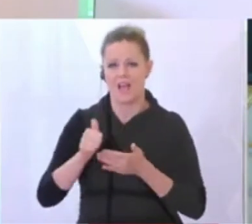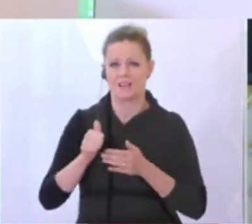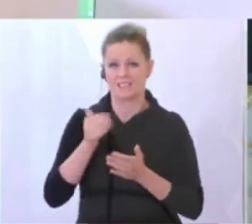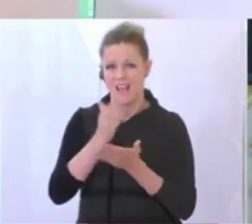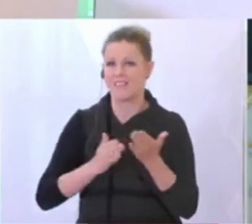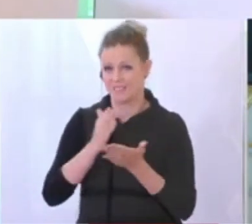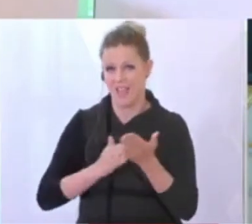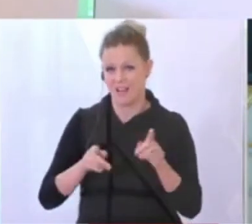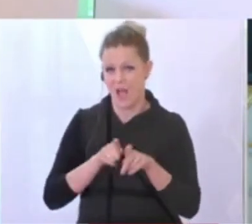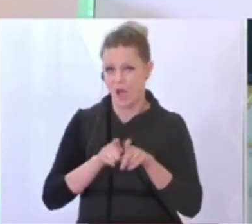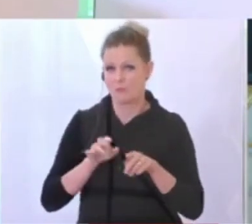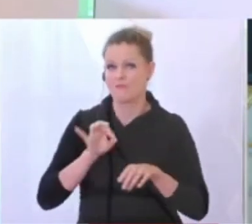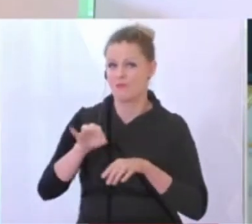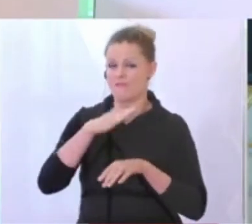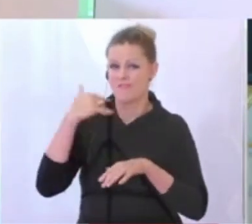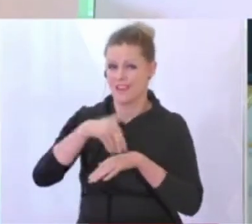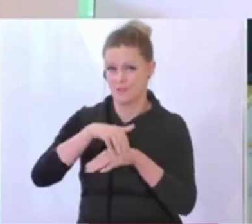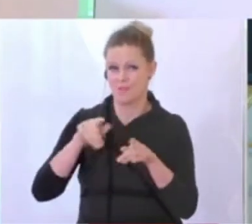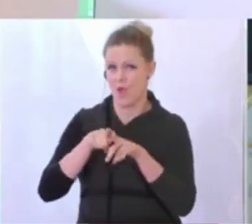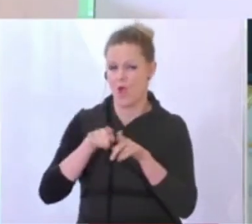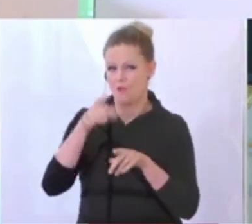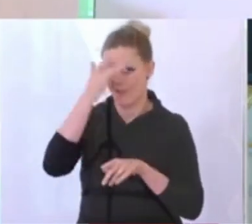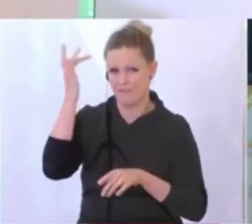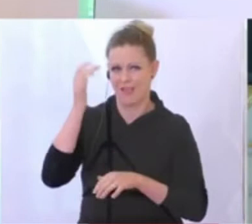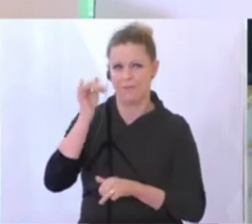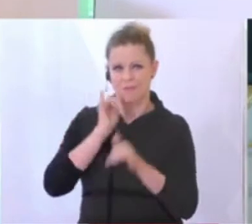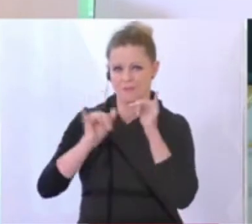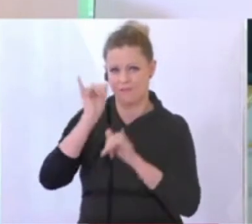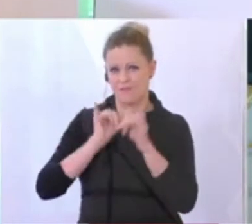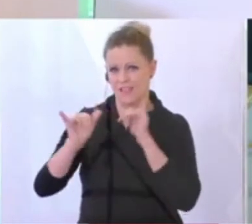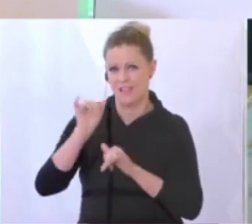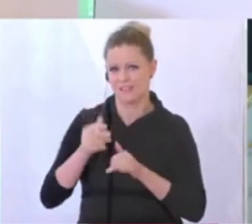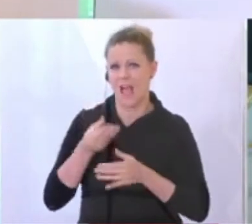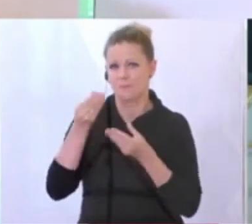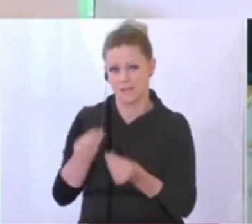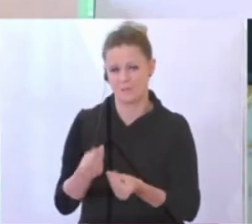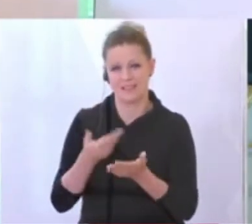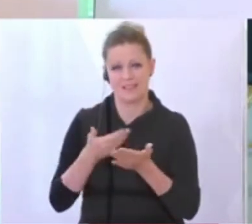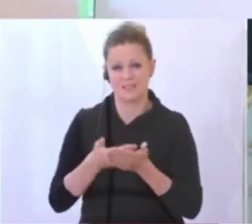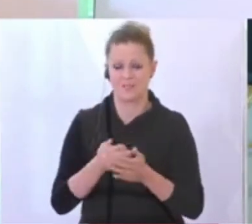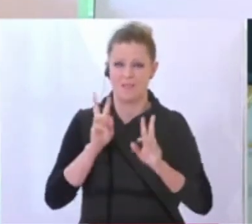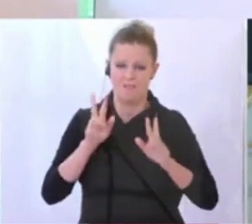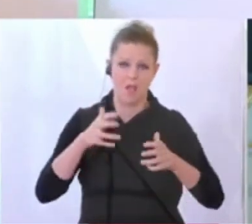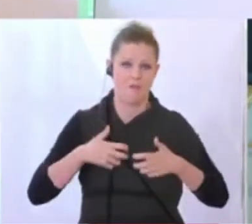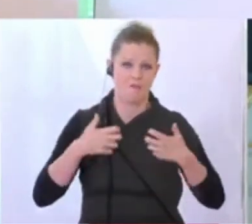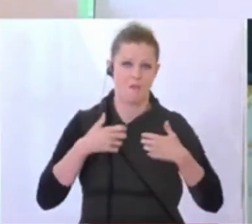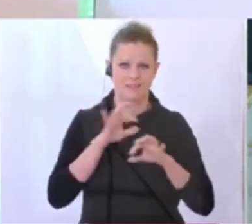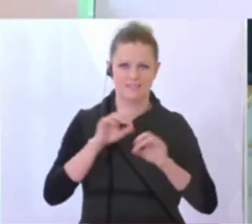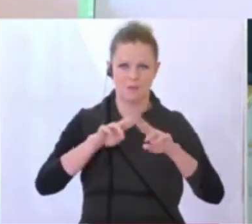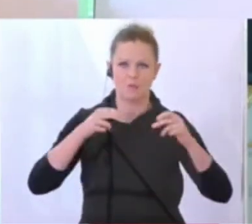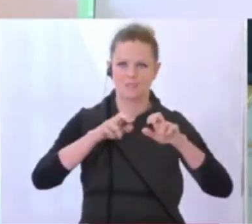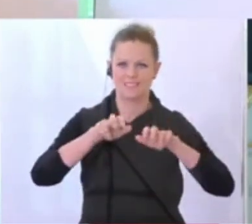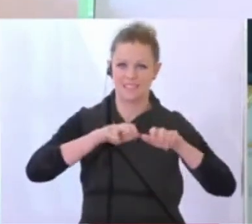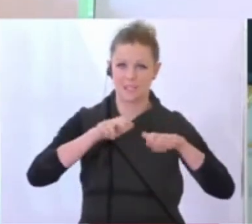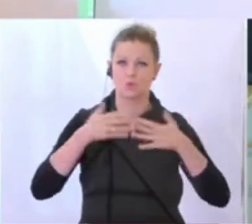aber auch für viele Gemeinden sehr wichtig, die Fremdenverkehrsabgabe. Von daher begrüße ich außerordentlich, dass die Bundesregierung